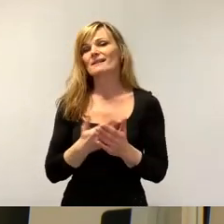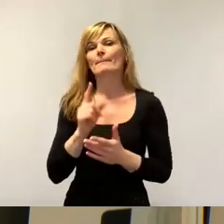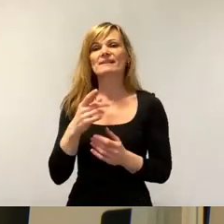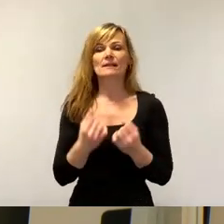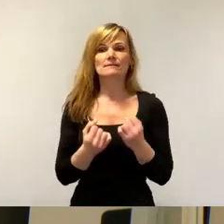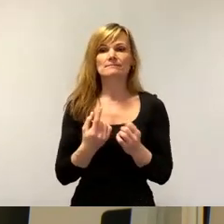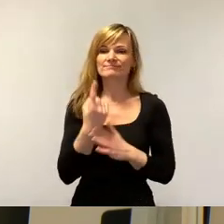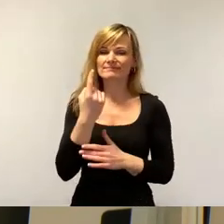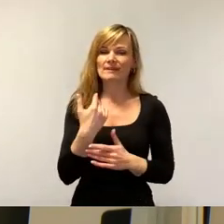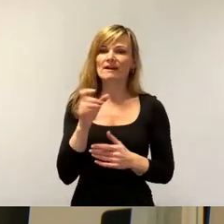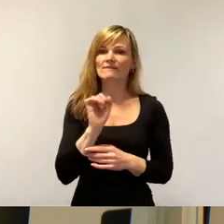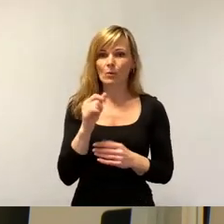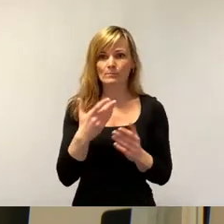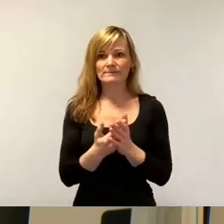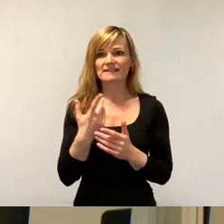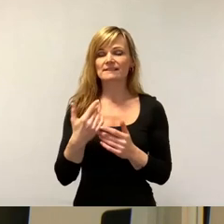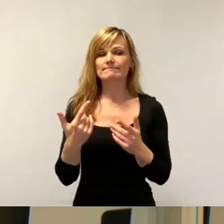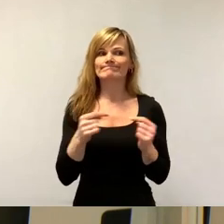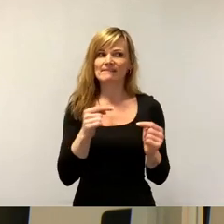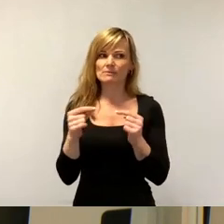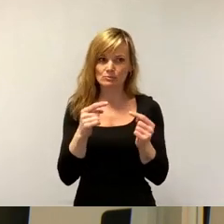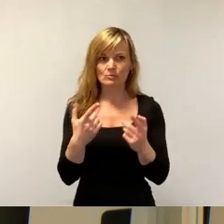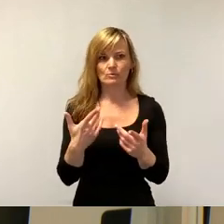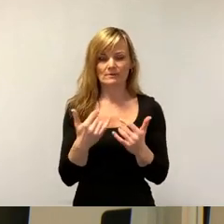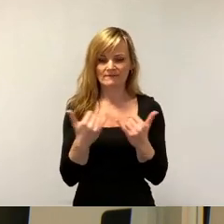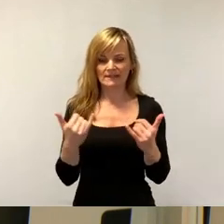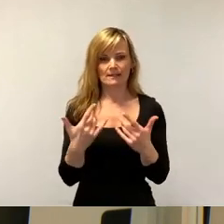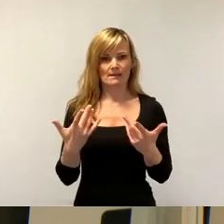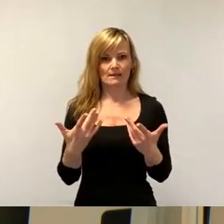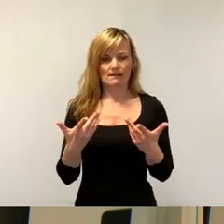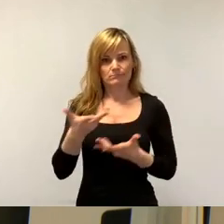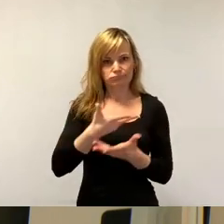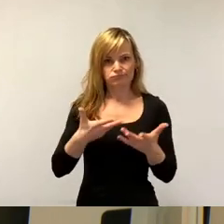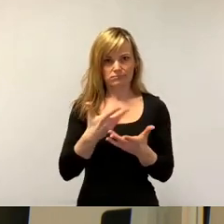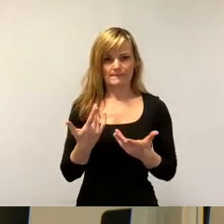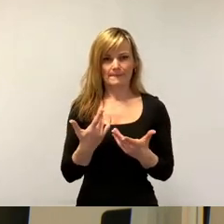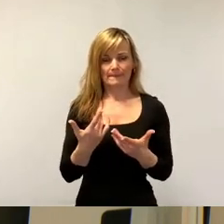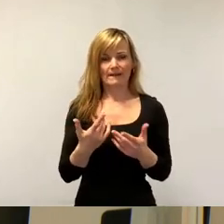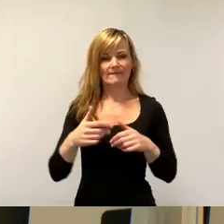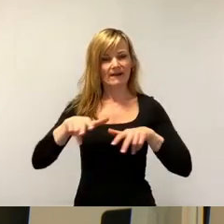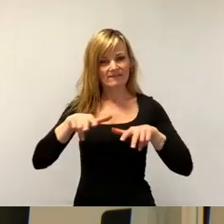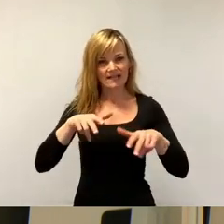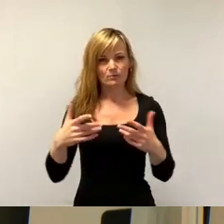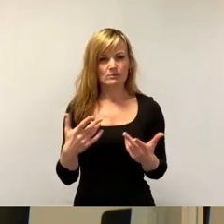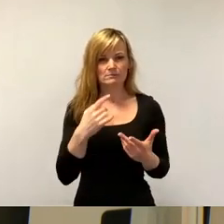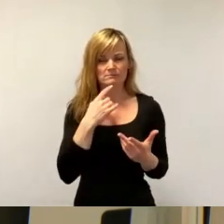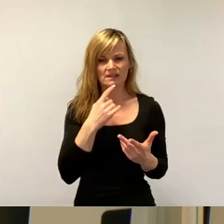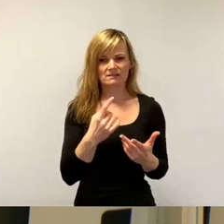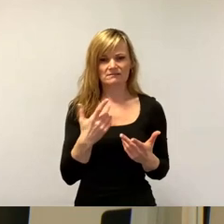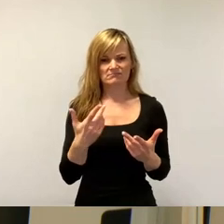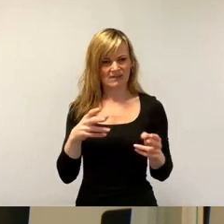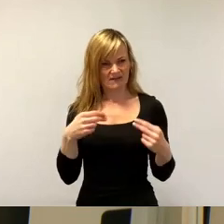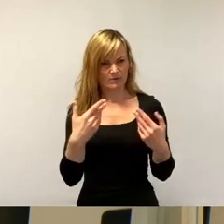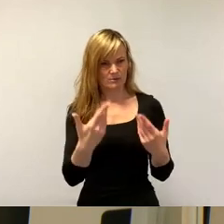Ansiedlung teilweise geführt wird. Welche Antworten die Verwaltung auf Anfragen gibt und welche Anträge hier aus Sicht